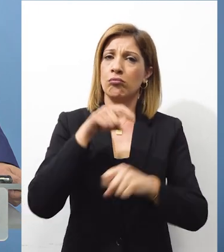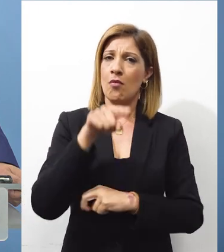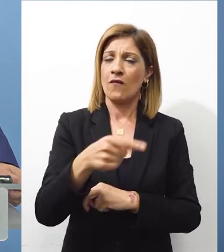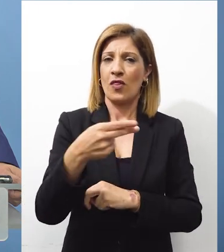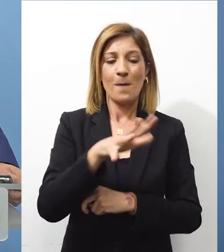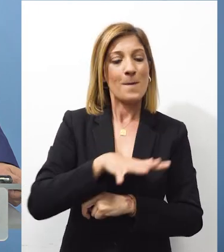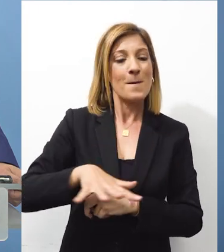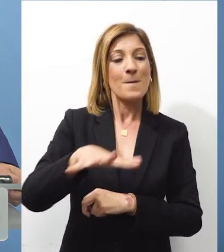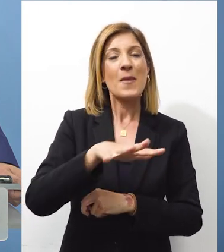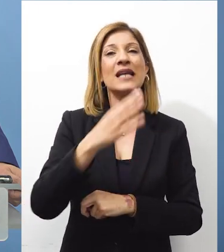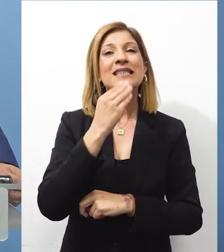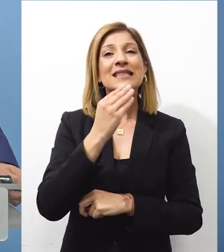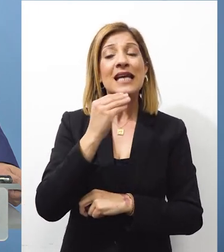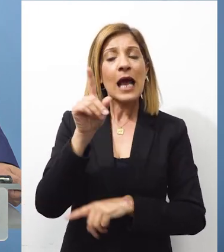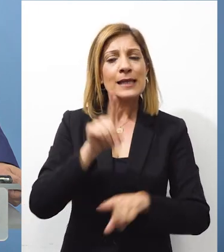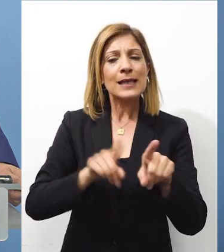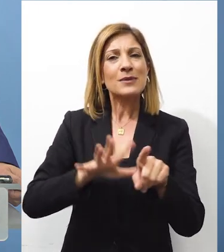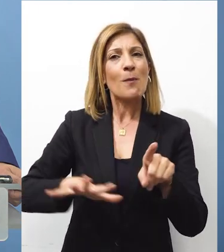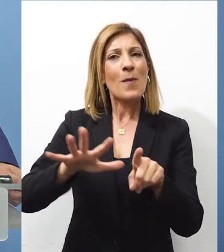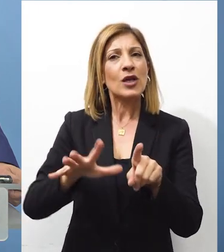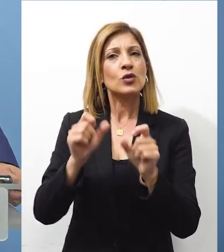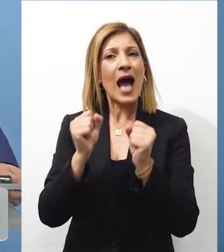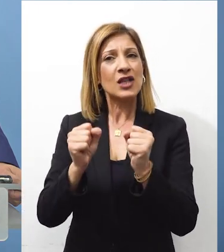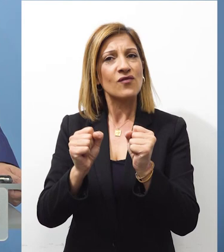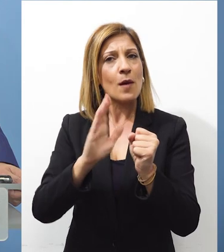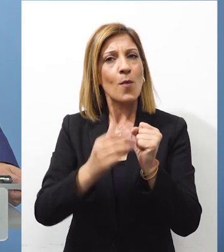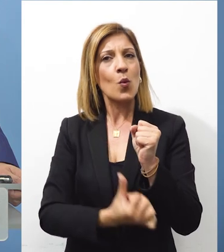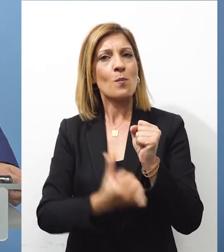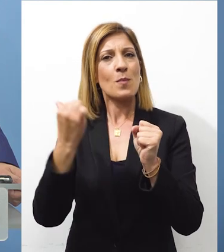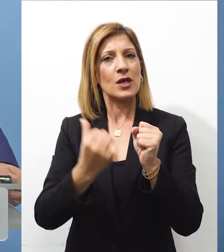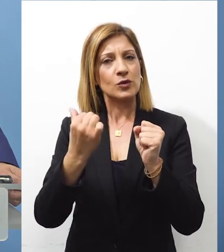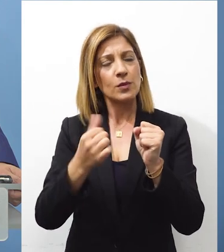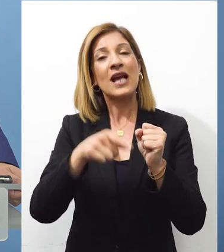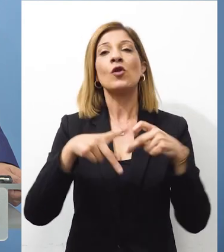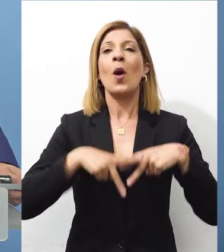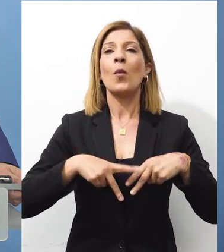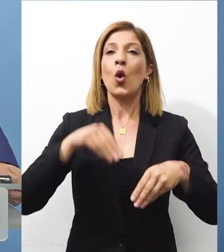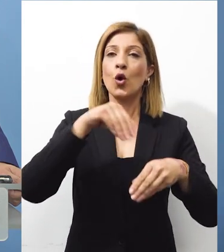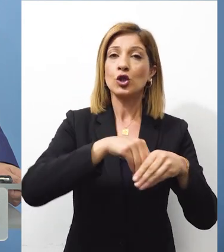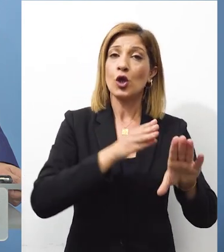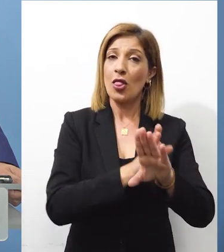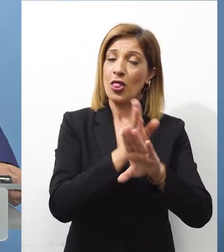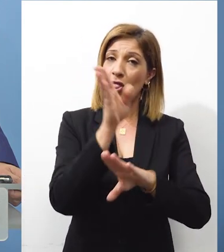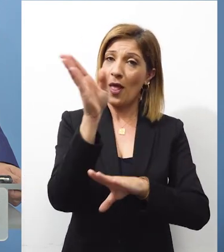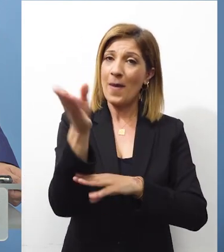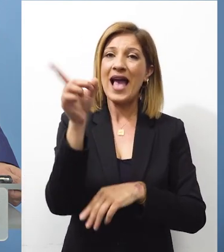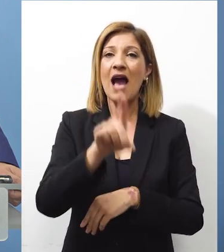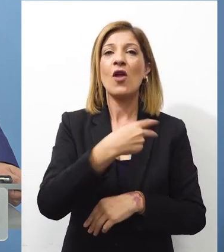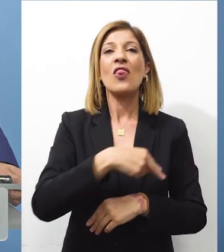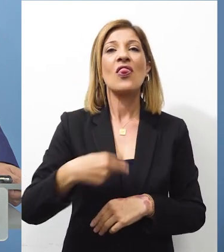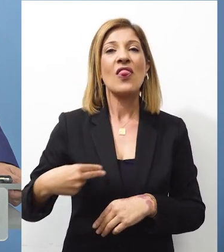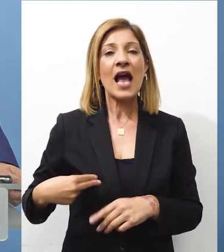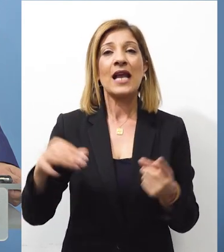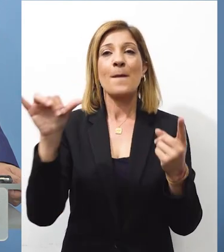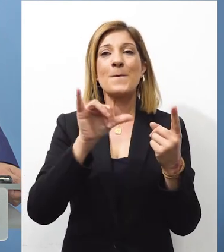κάποιων περιοχών στην Συρία ως ασφαλής. Είναι σχετικές επισκέψεις που θα πραγματοποιήσει ο Υπουργός Εσωτερικών. Αύριο μεταβαίνει στην Δανία,